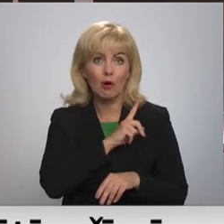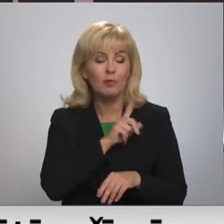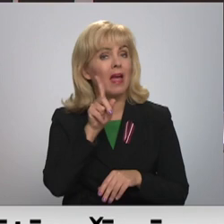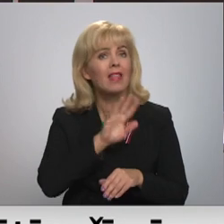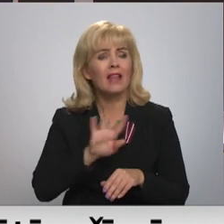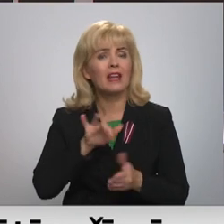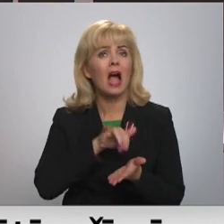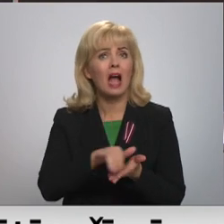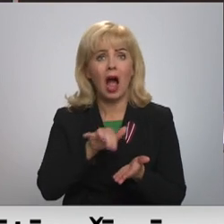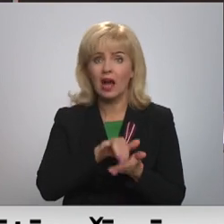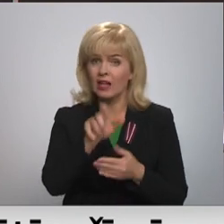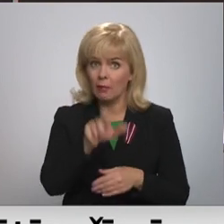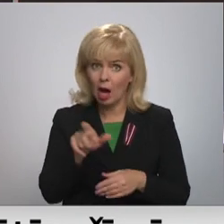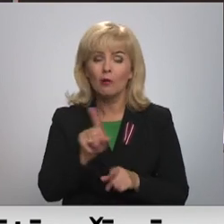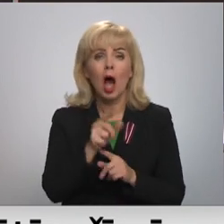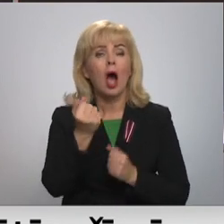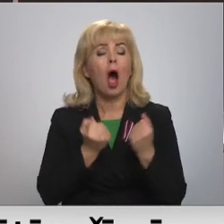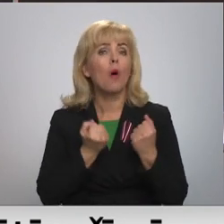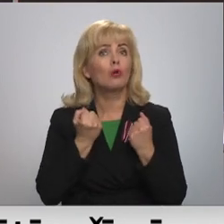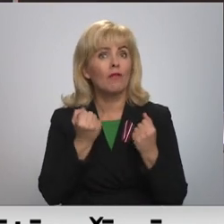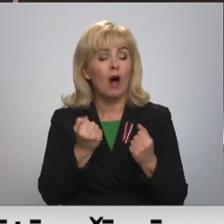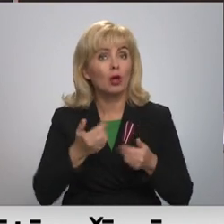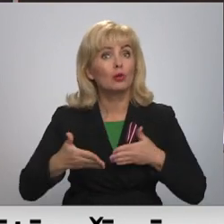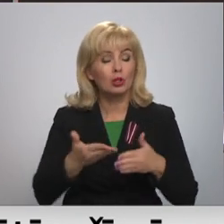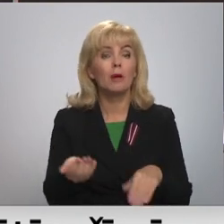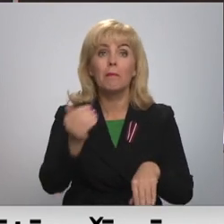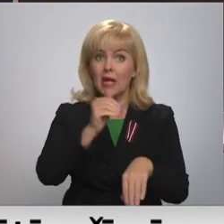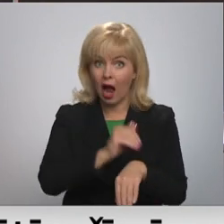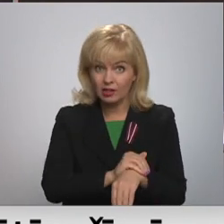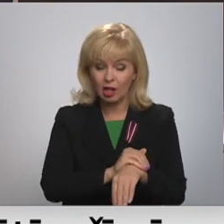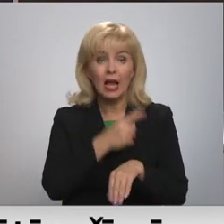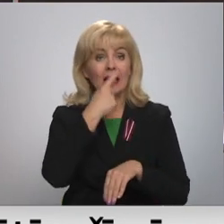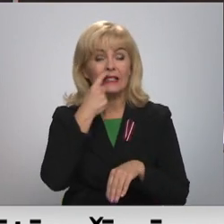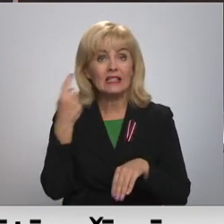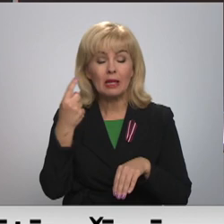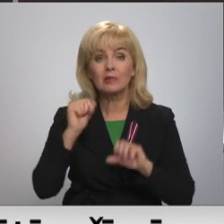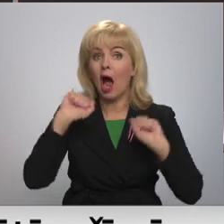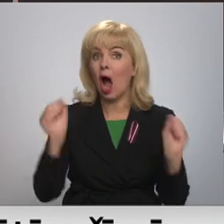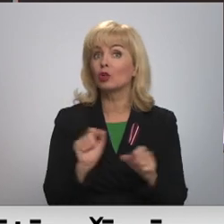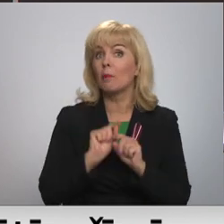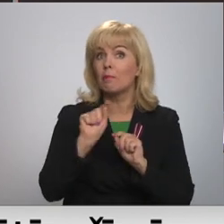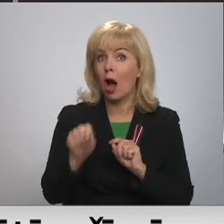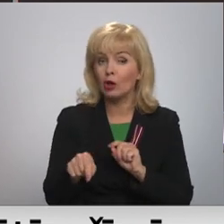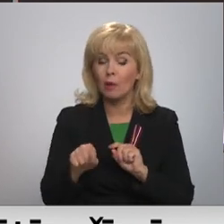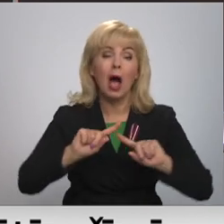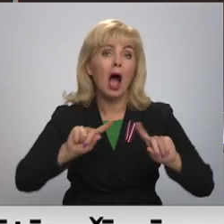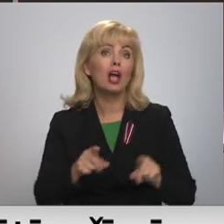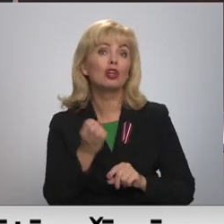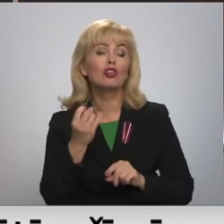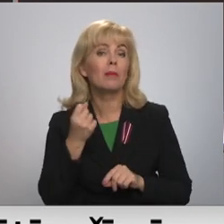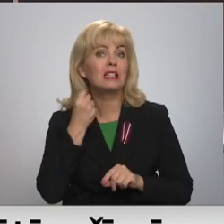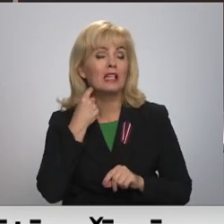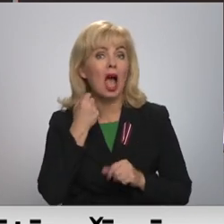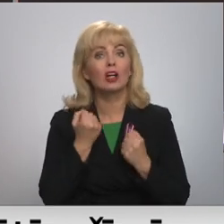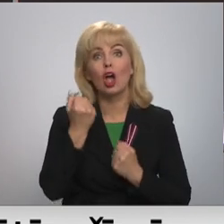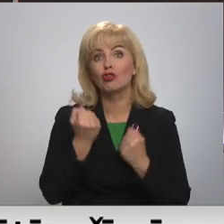gājējiem, bet arī autovadītājiem uz ceļa. Vakar pieķerti vairāki simti ātrumu pārkāpēji un aizturēti 14 dzērēša oferi. Par to